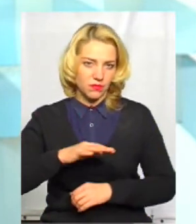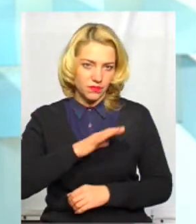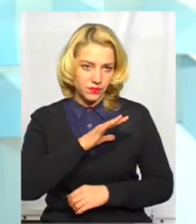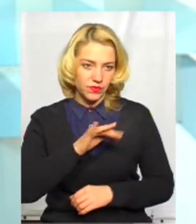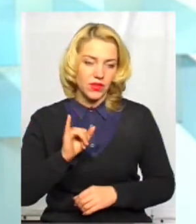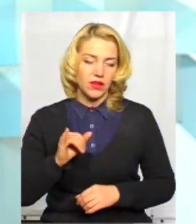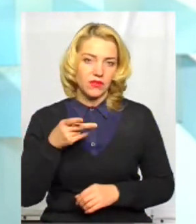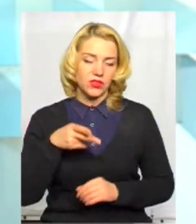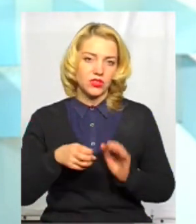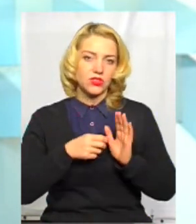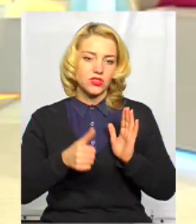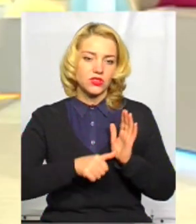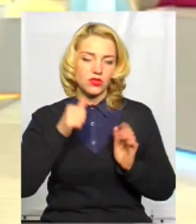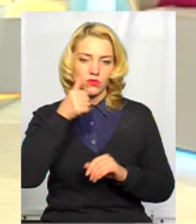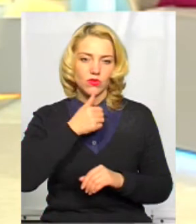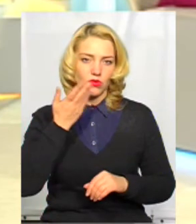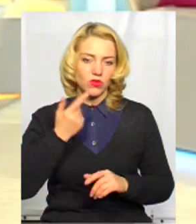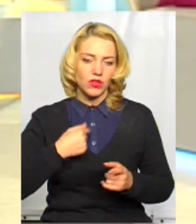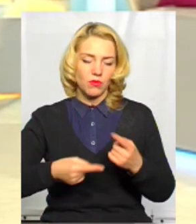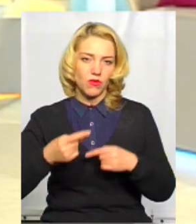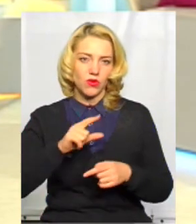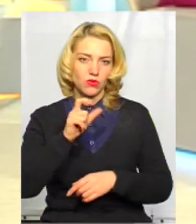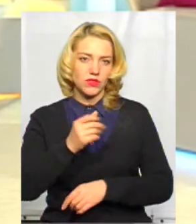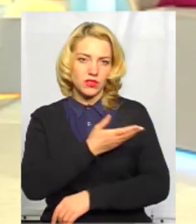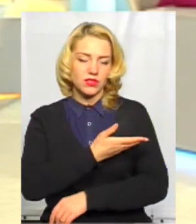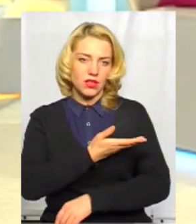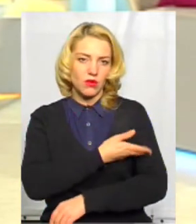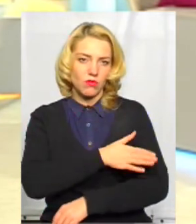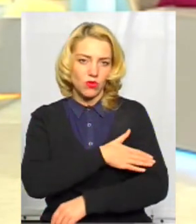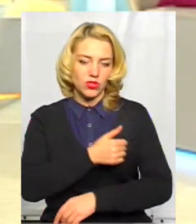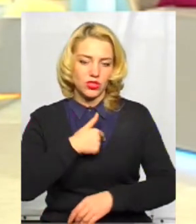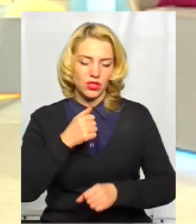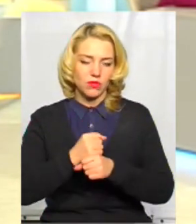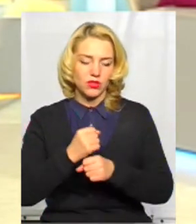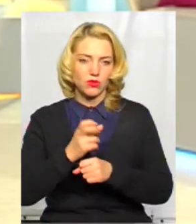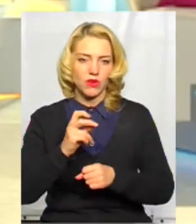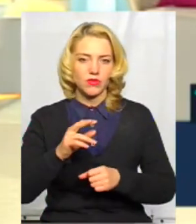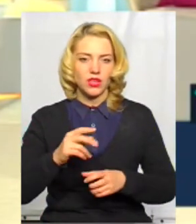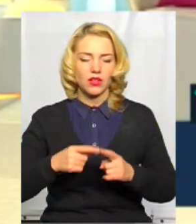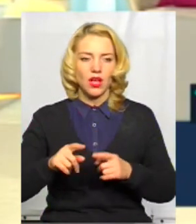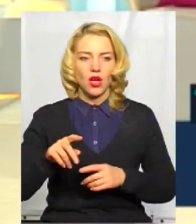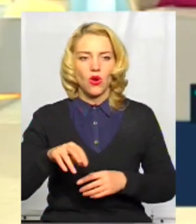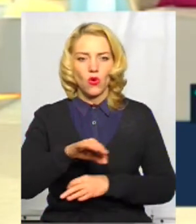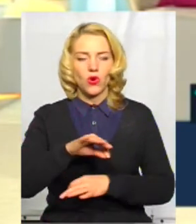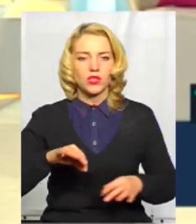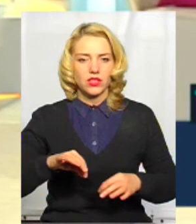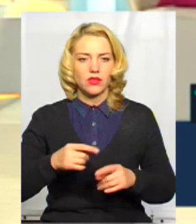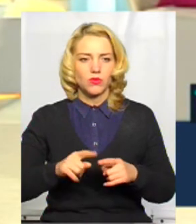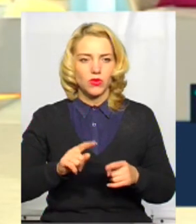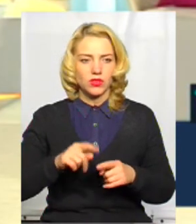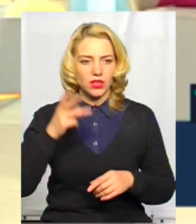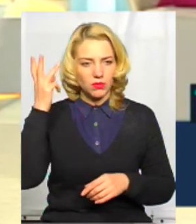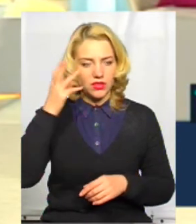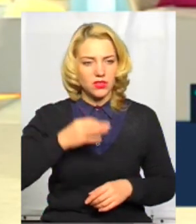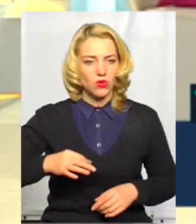В 2016 році, коли я повернувся з Польщі, я працював як координатор проєкту по реформі національної поліції в Вінницькій області.